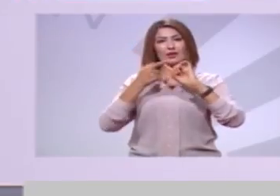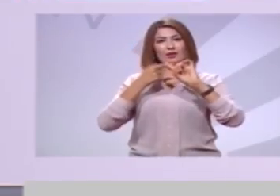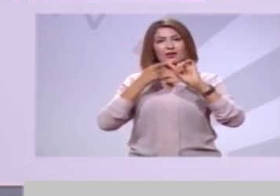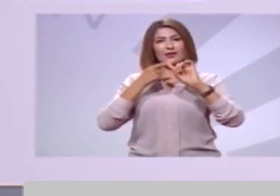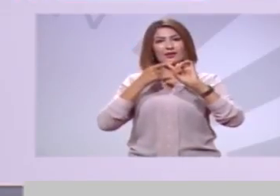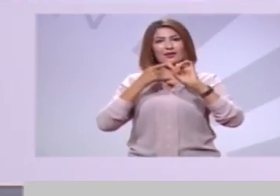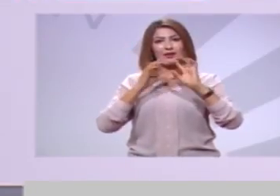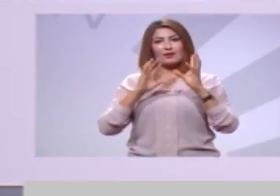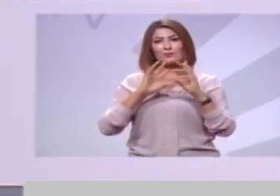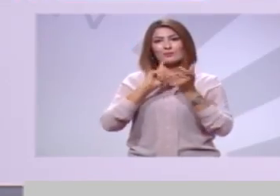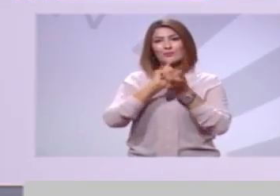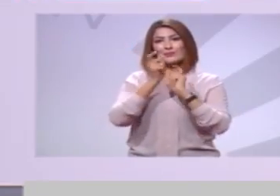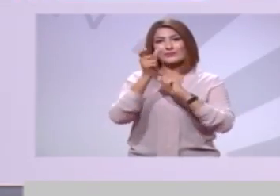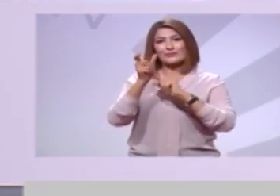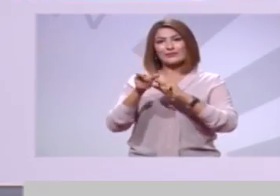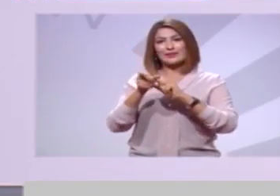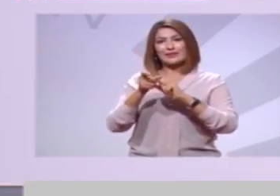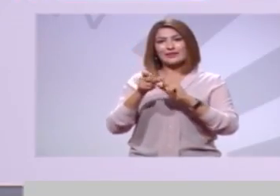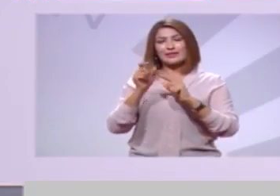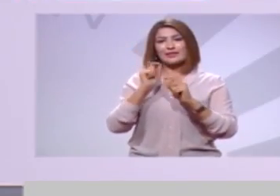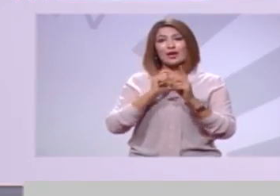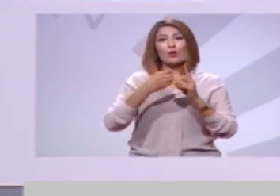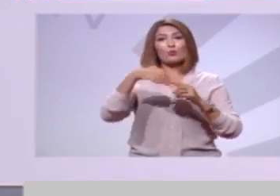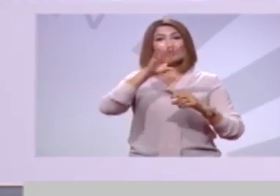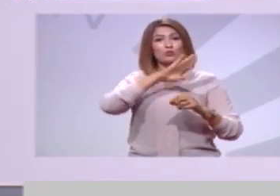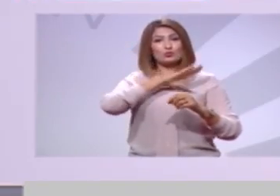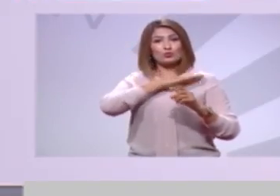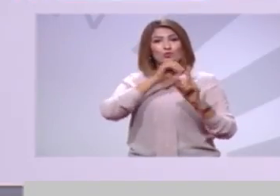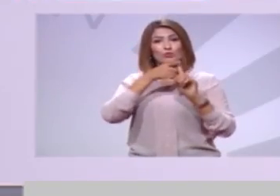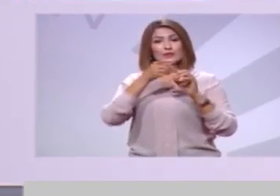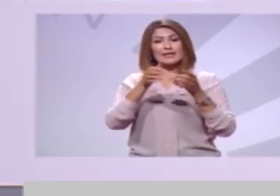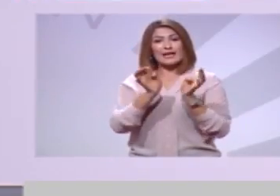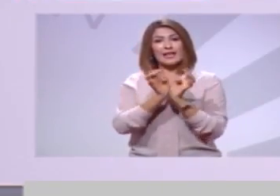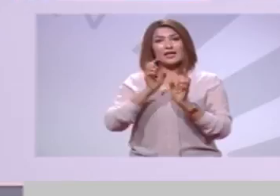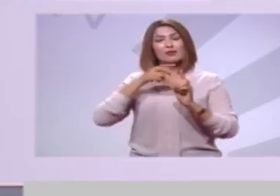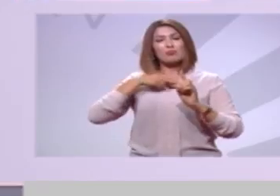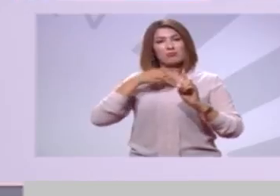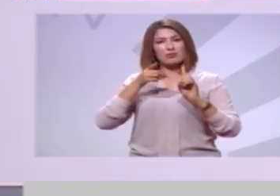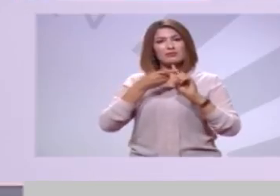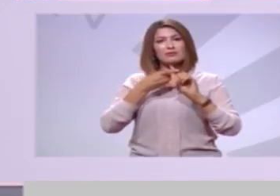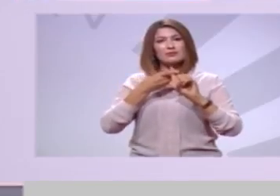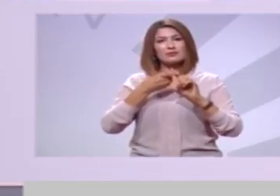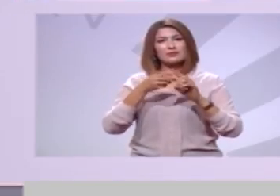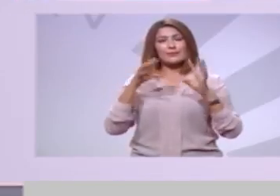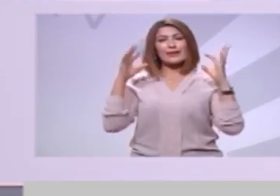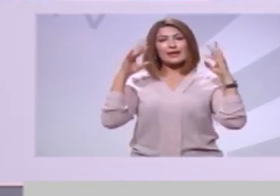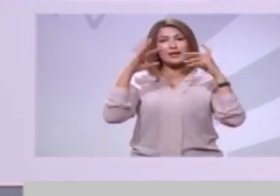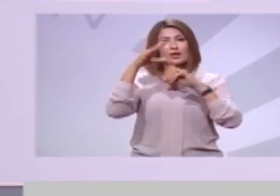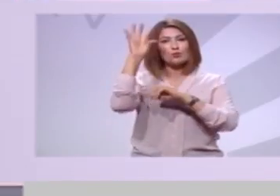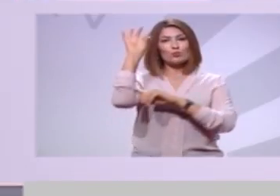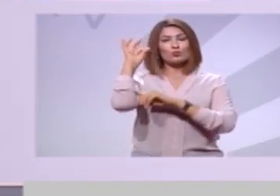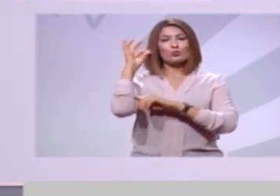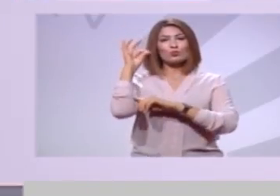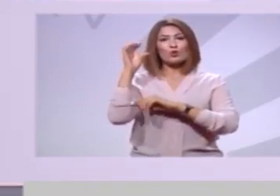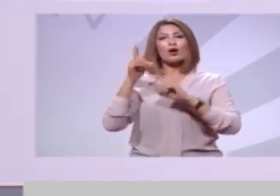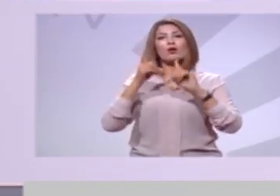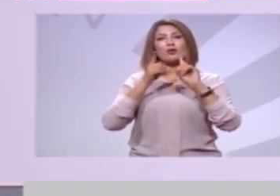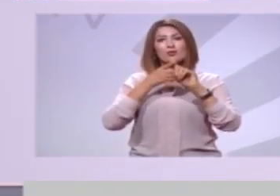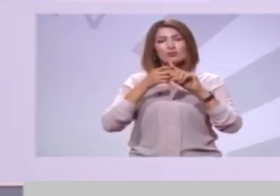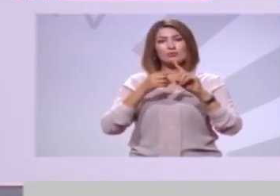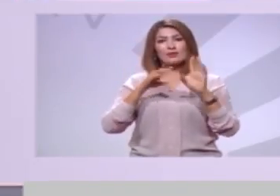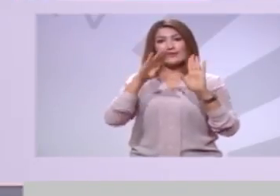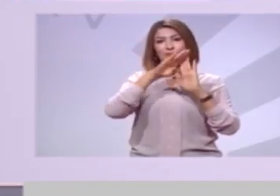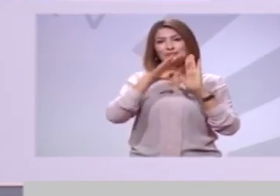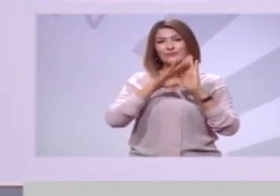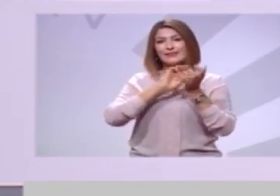وأن يحاسب كذلك الحزب في مرحلة تالية